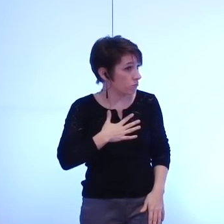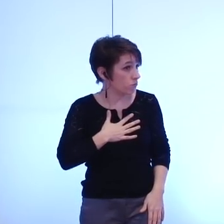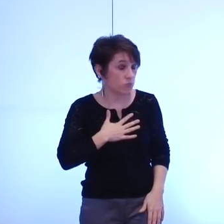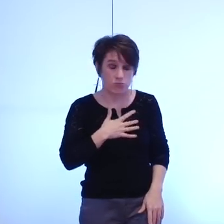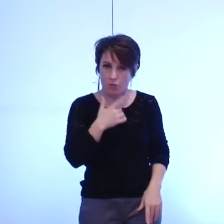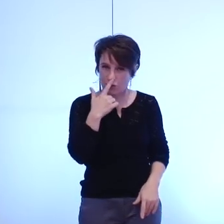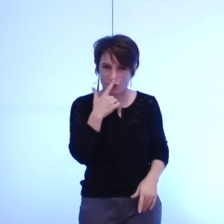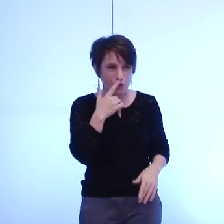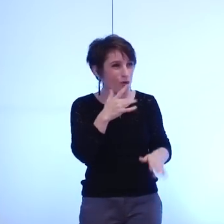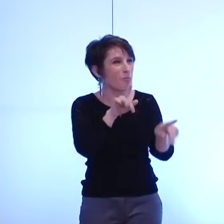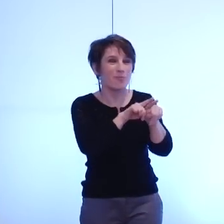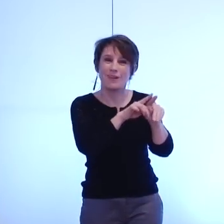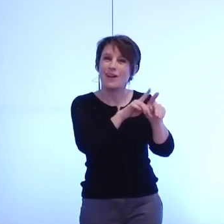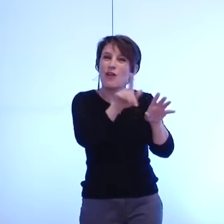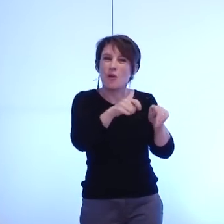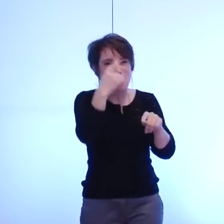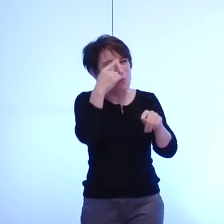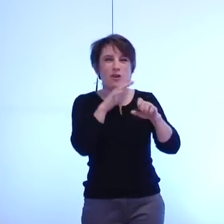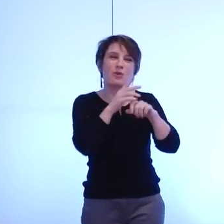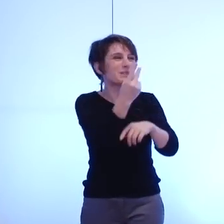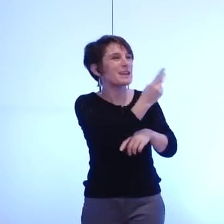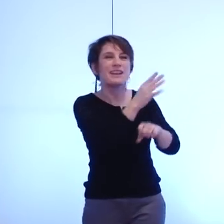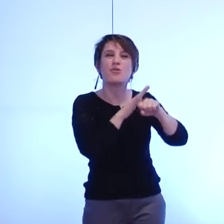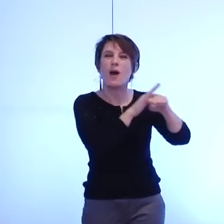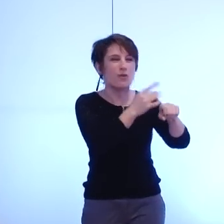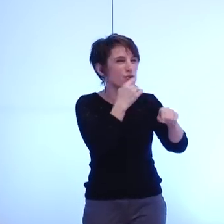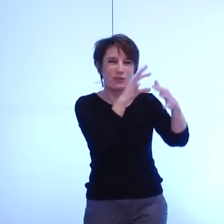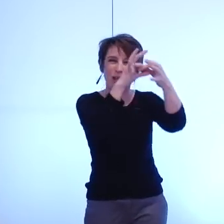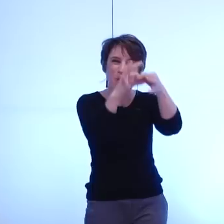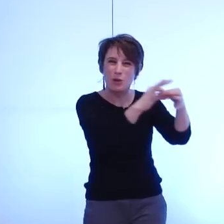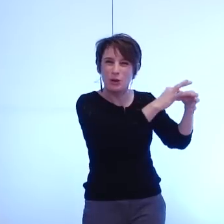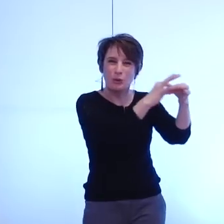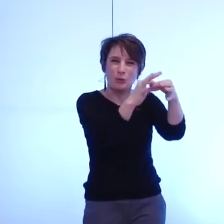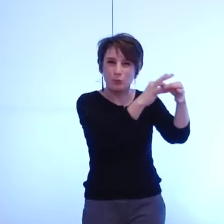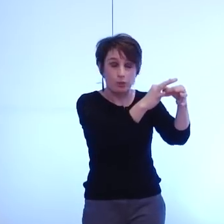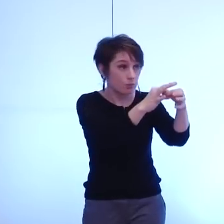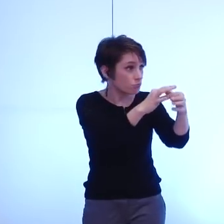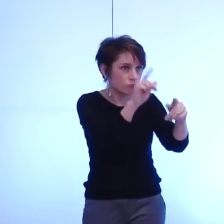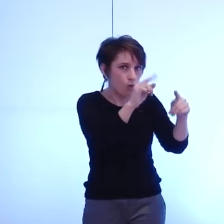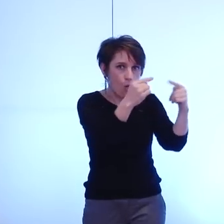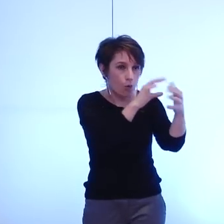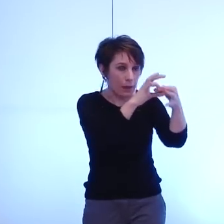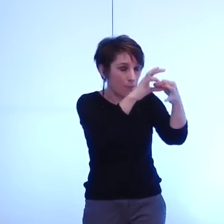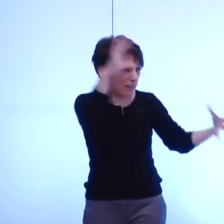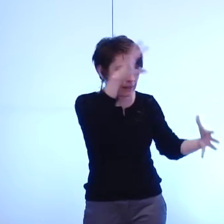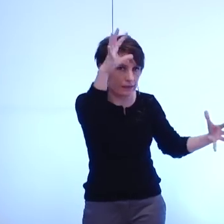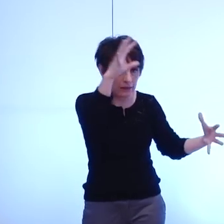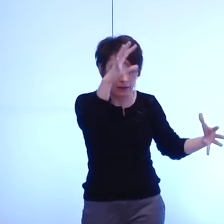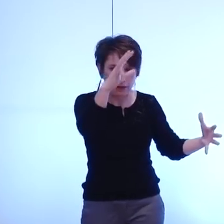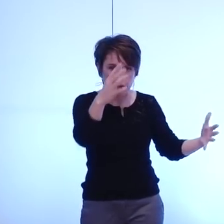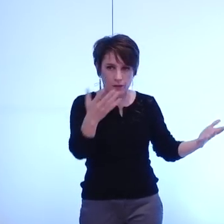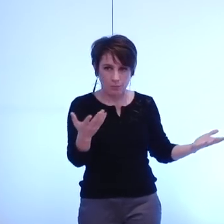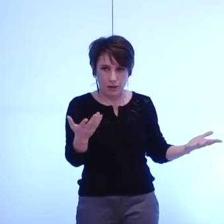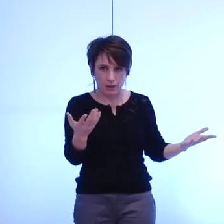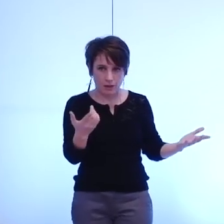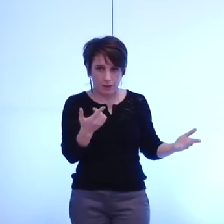deux discours qui est effarante et je me demande monsieur le président de la métro comment vous faites pour animer cette majorité de l'autre côté du boulevard